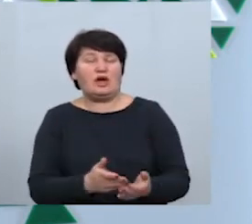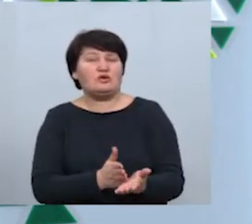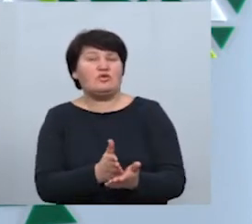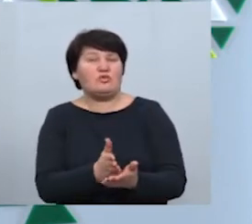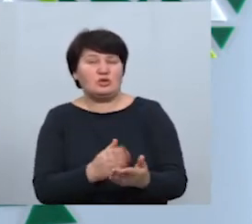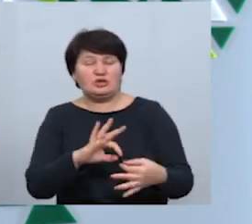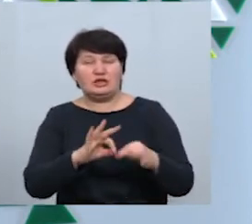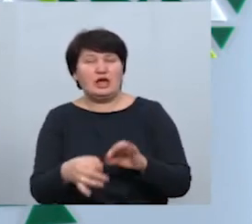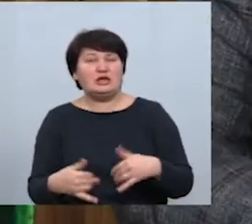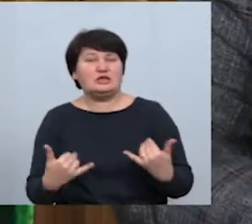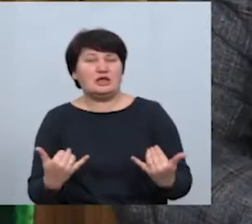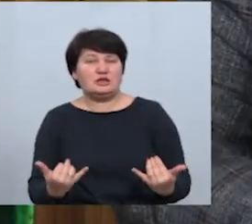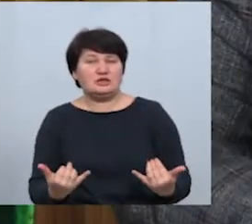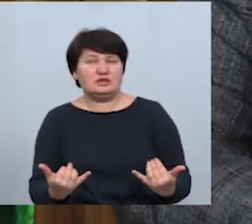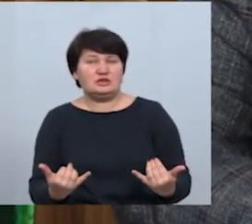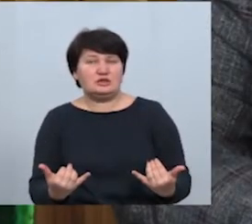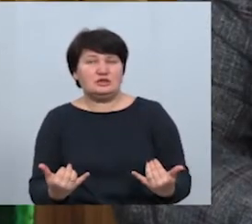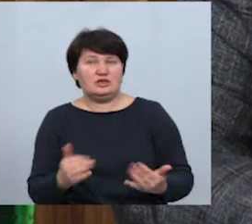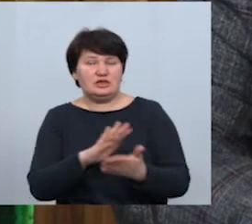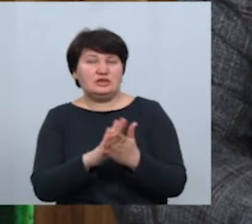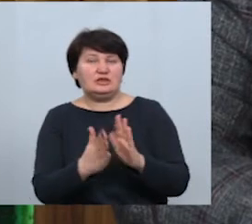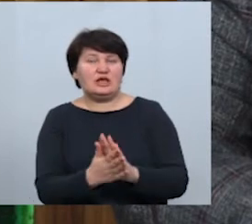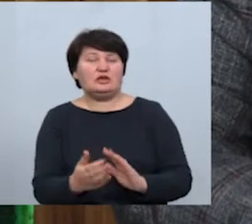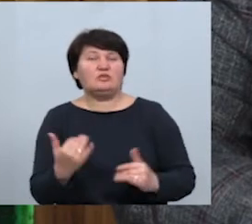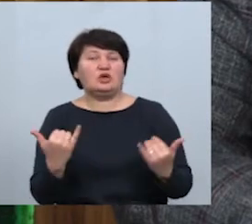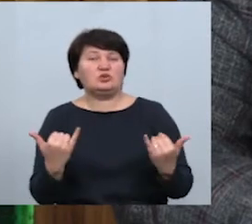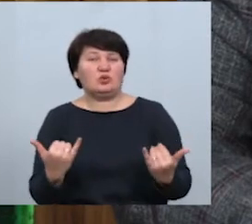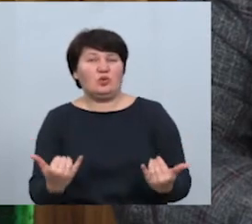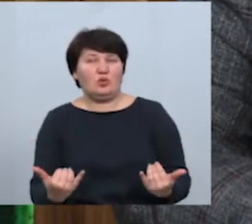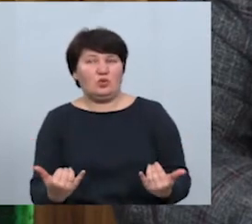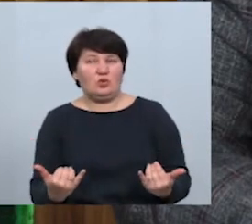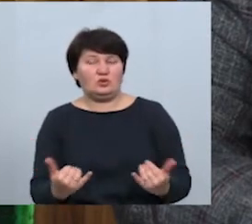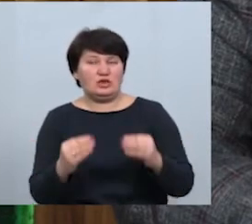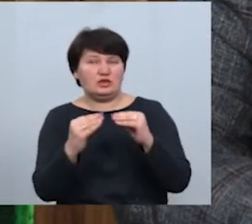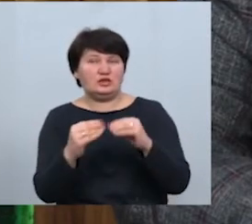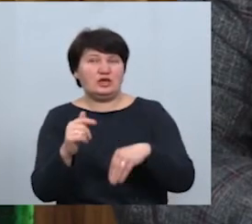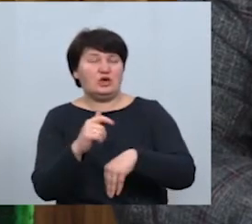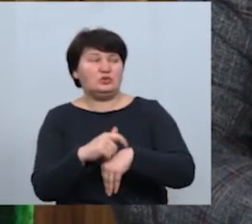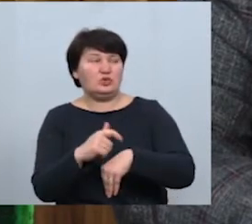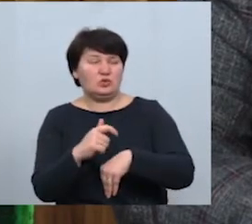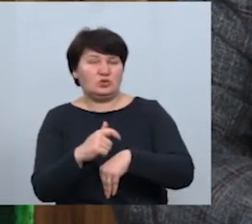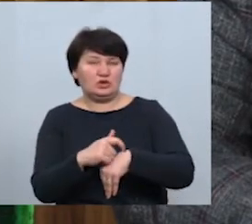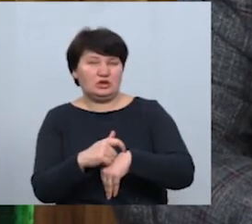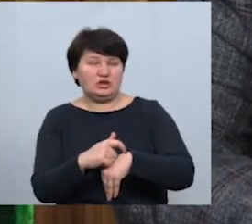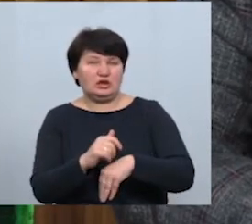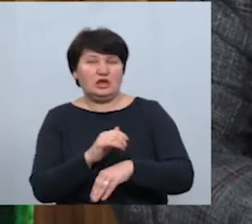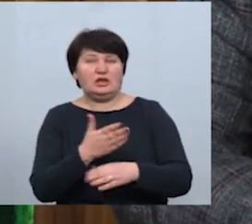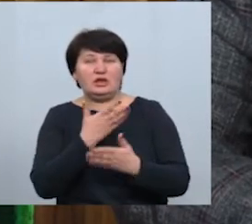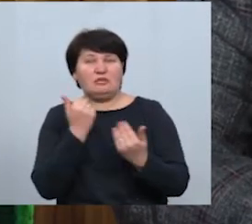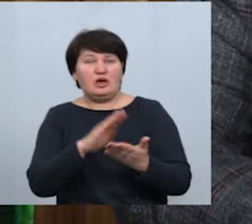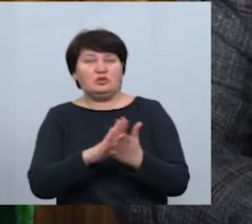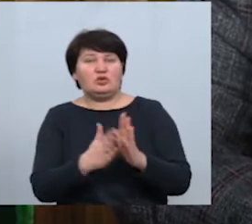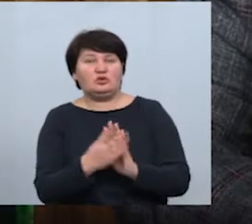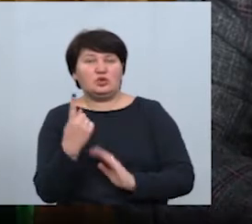Деталі в сюжеті. Станом на сьогодні на 10-ту годину не укладений договір тільки з одним